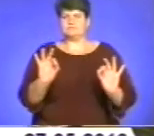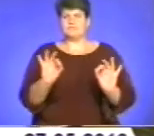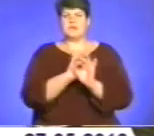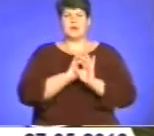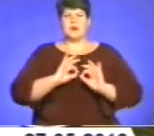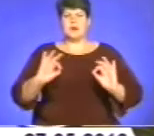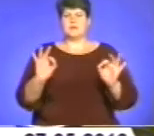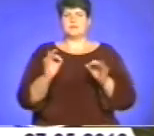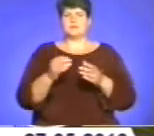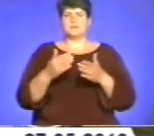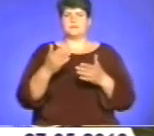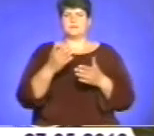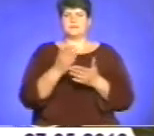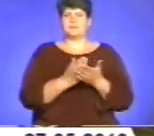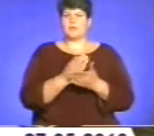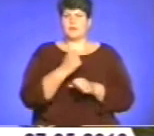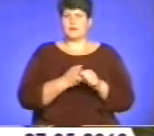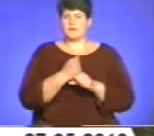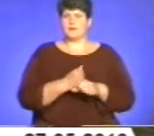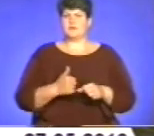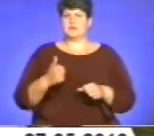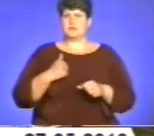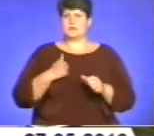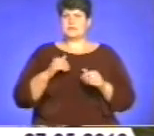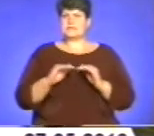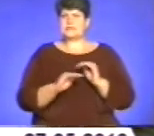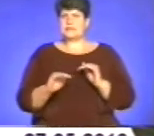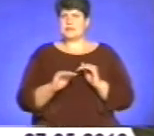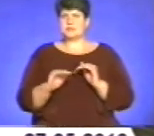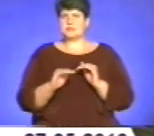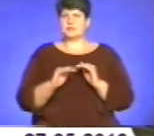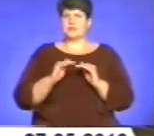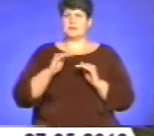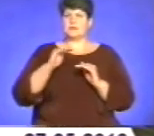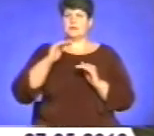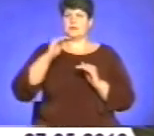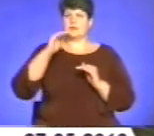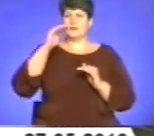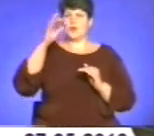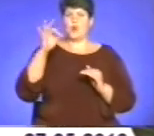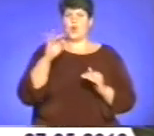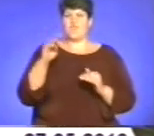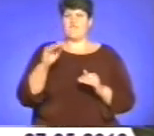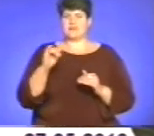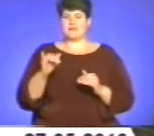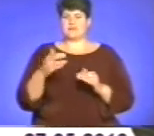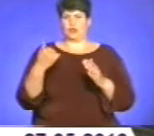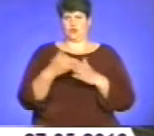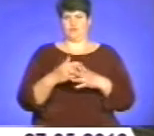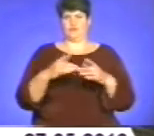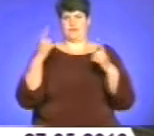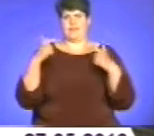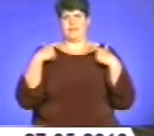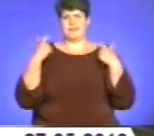військовика з найнижчих посад офіцерських до найвищих